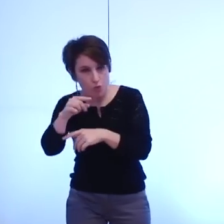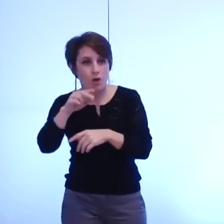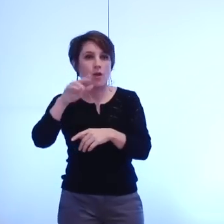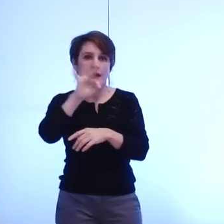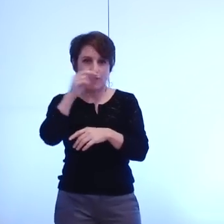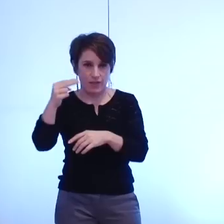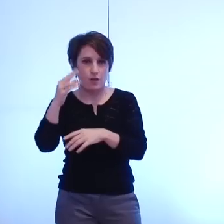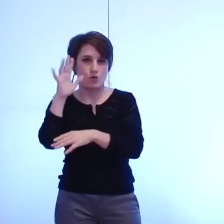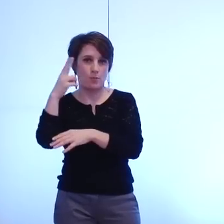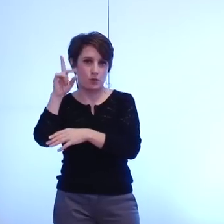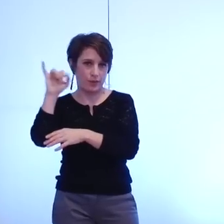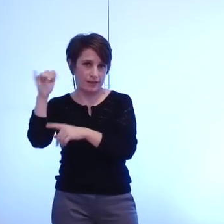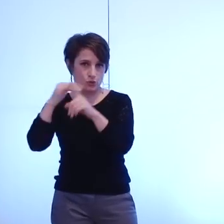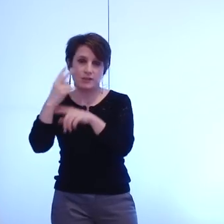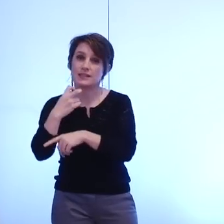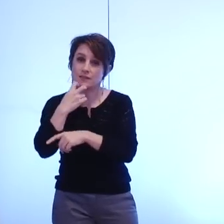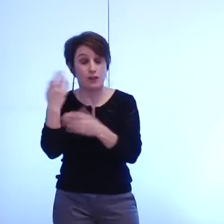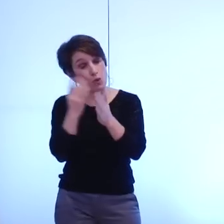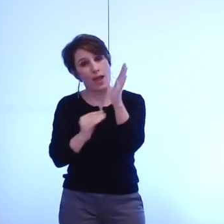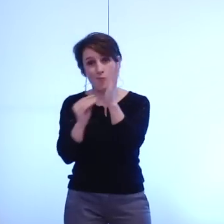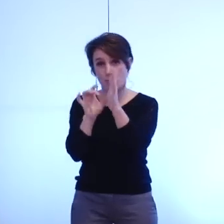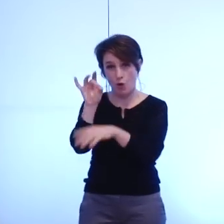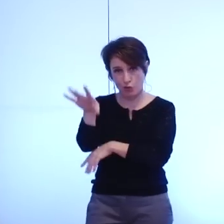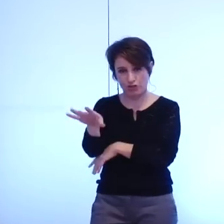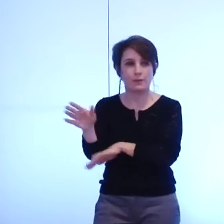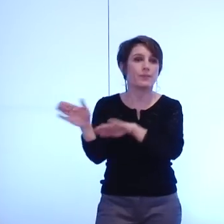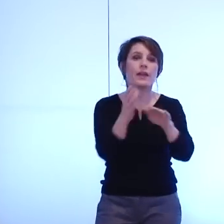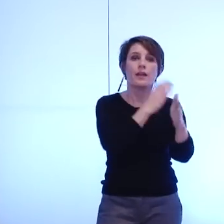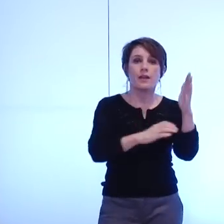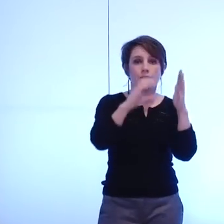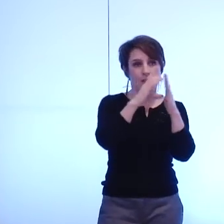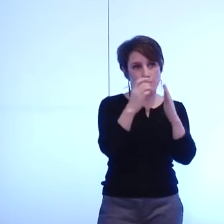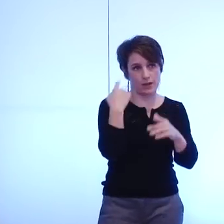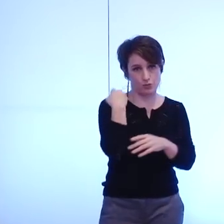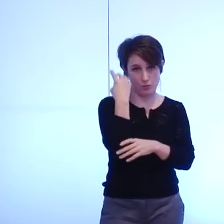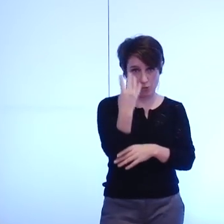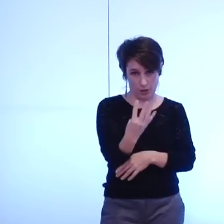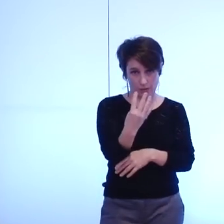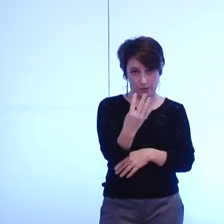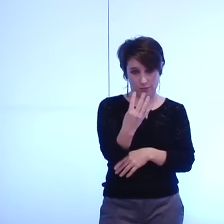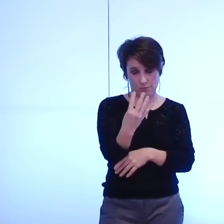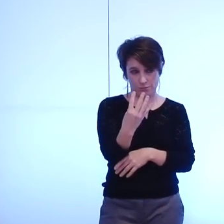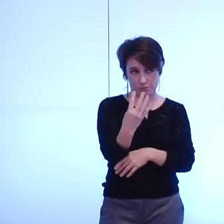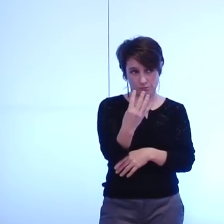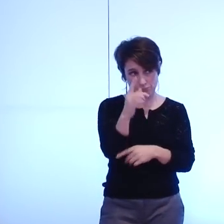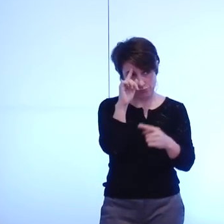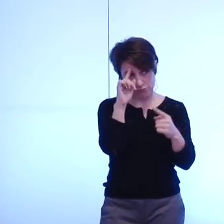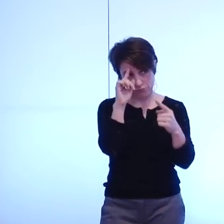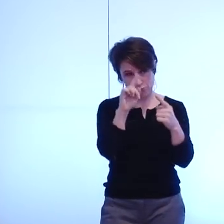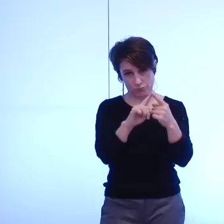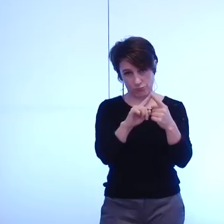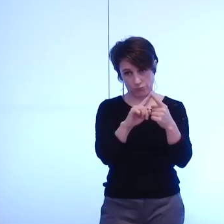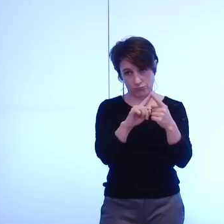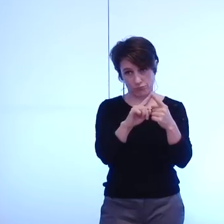UDI sous l'aide civile cet amendement est donc rejeté je mets la délibération numéro 4 sur les incidences et transferts de